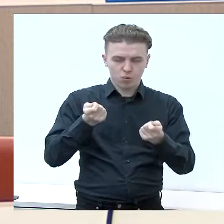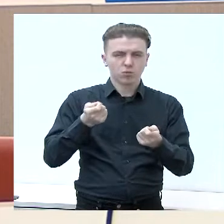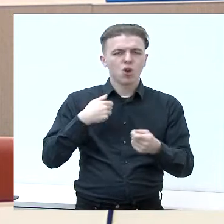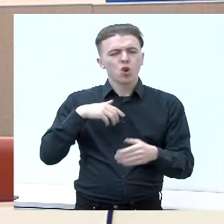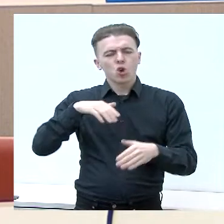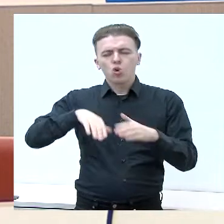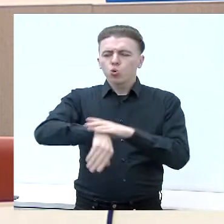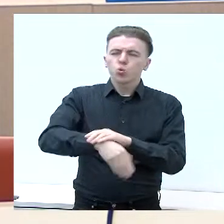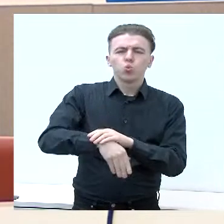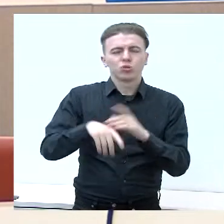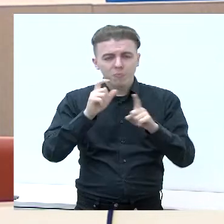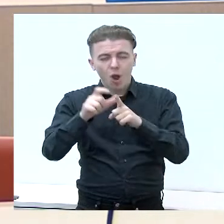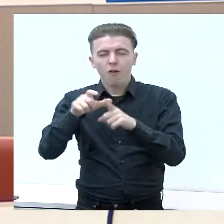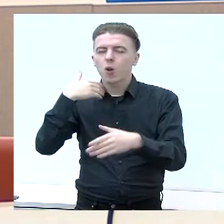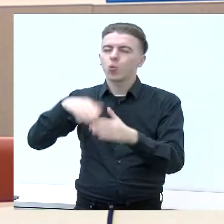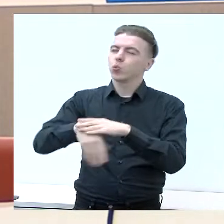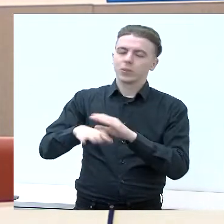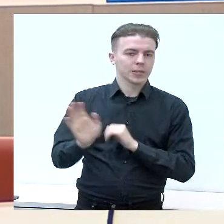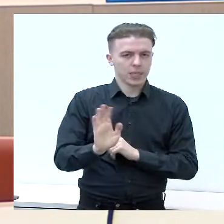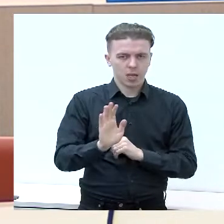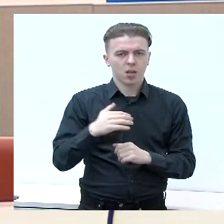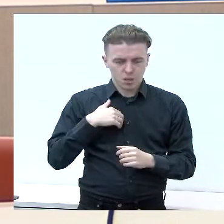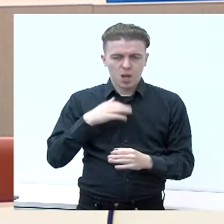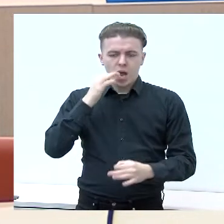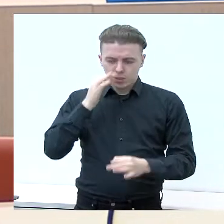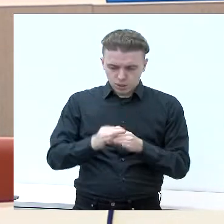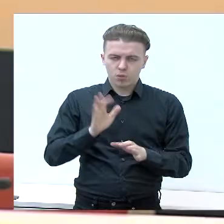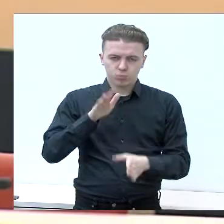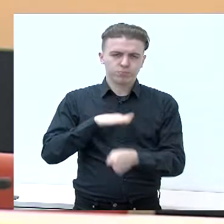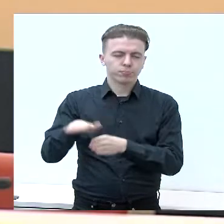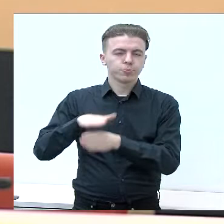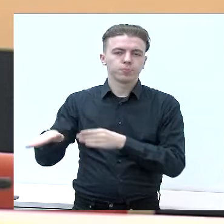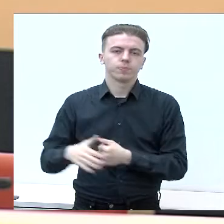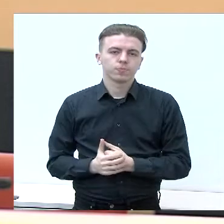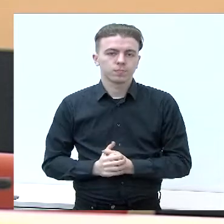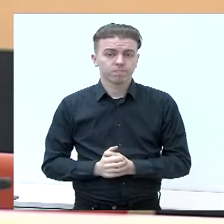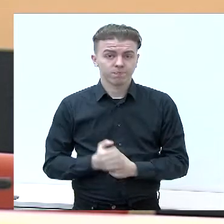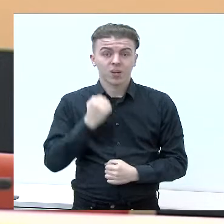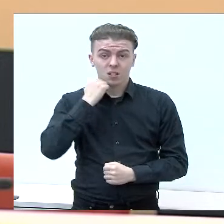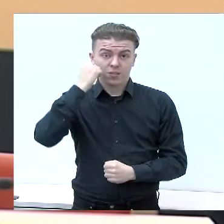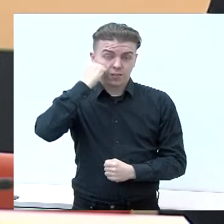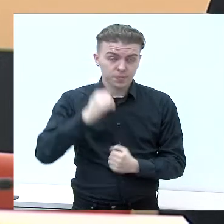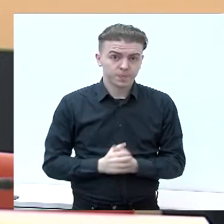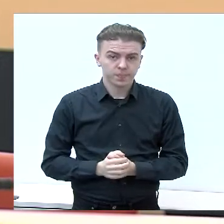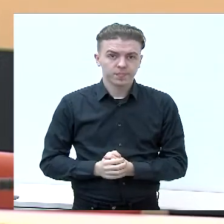pažadų nebus, nes mes atsakomu savo žodžius. Tiekai dabar, kadangi